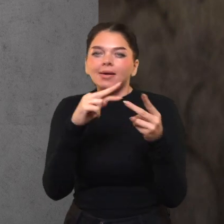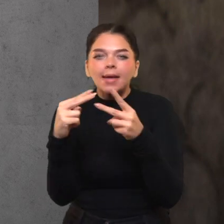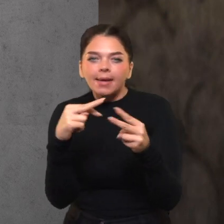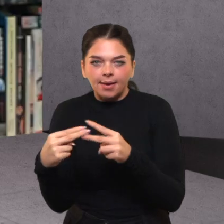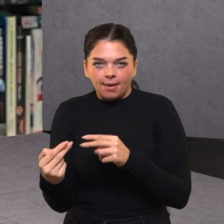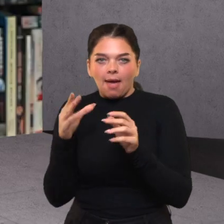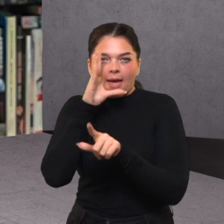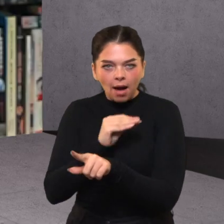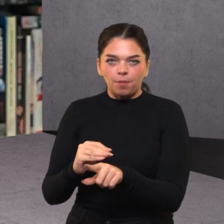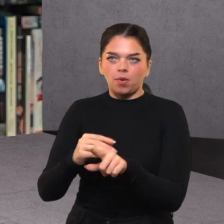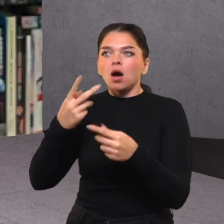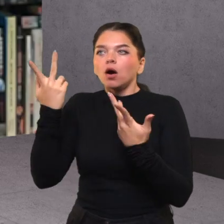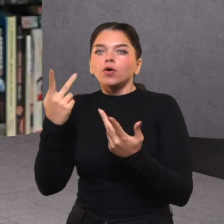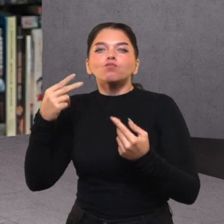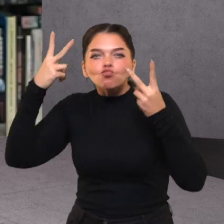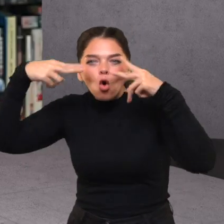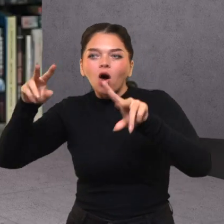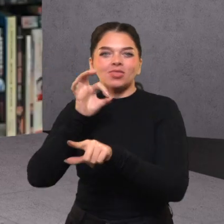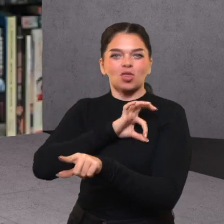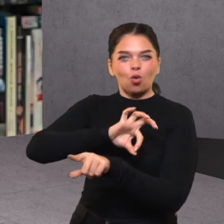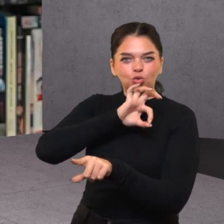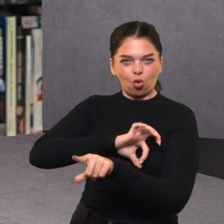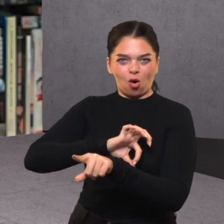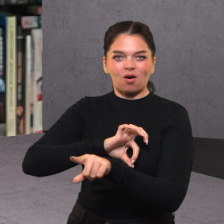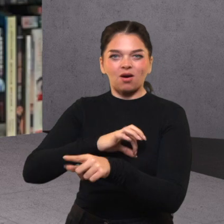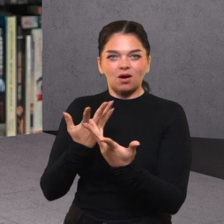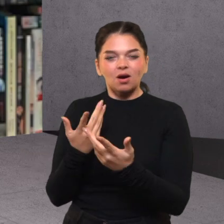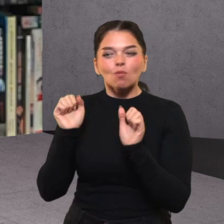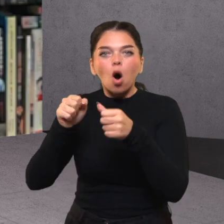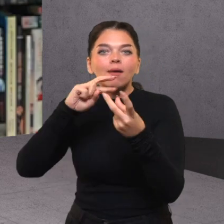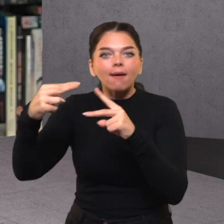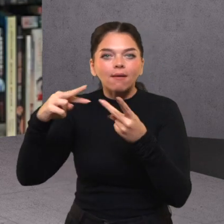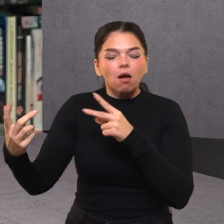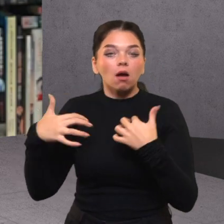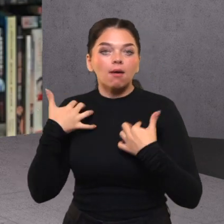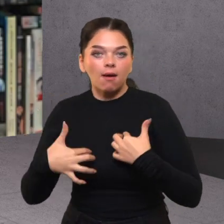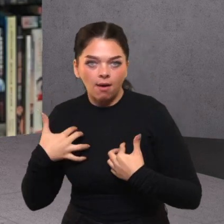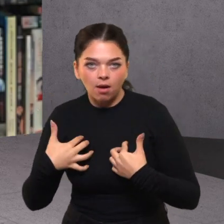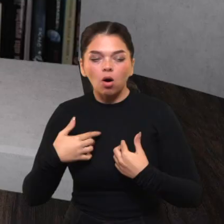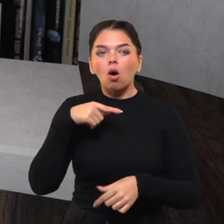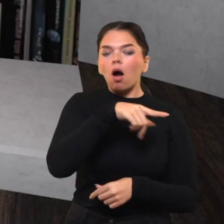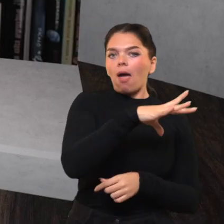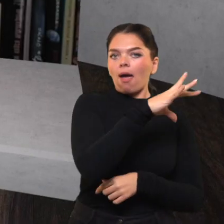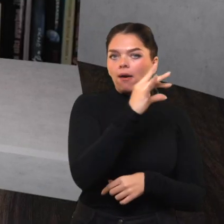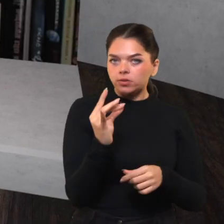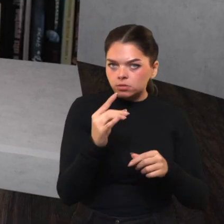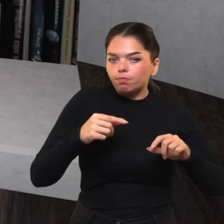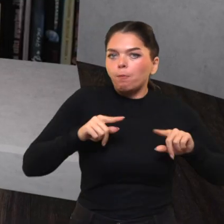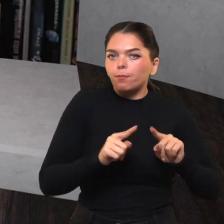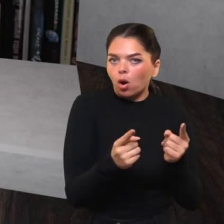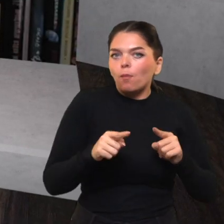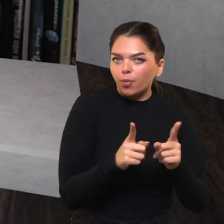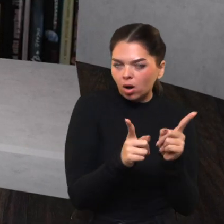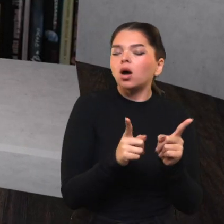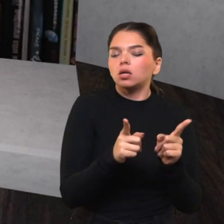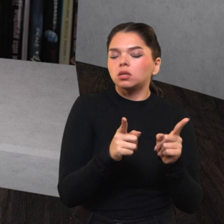labiau mobiliai. Jį išnaudoja naujas technologijas. Jį joms labai palankiai šiuo atžvilgių. Sovietinė propaganda